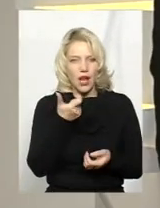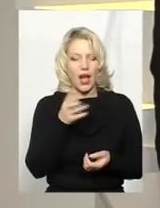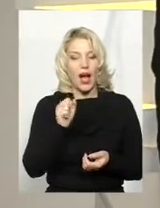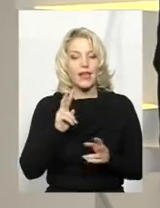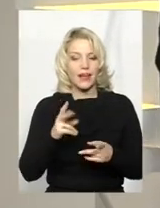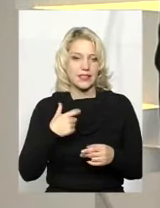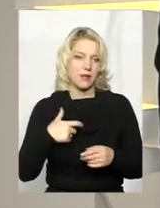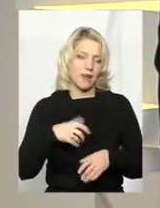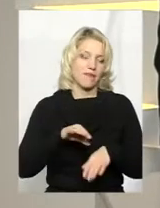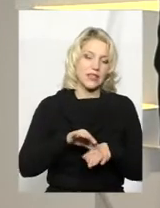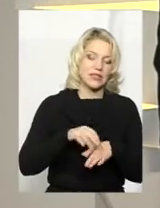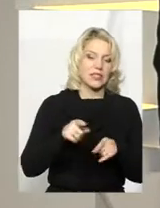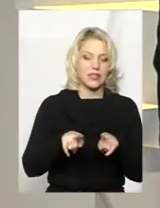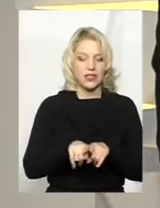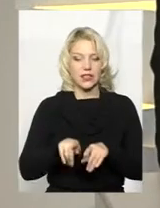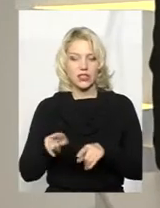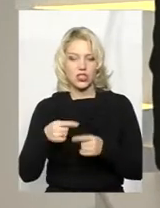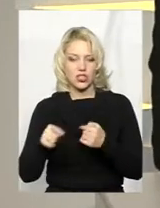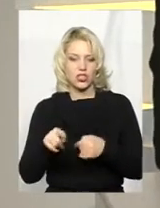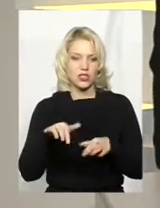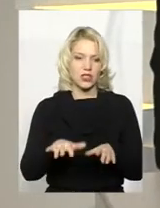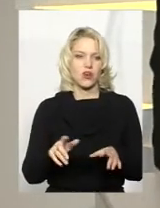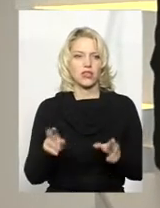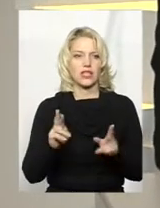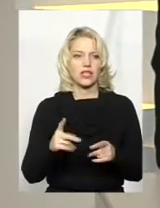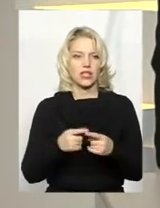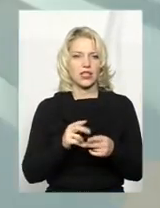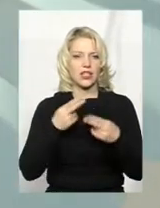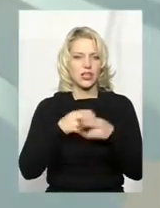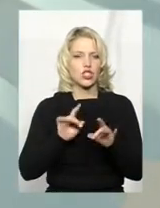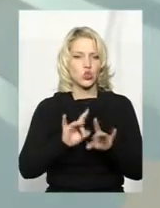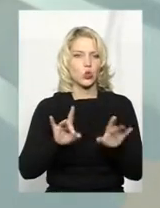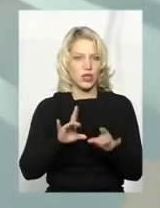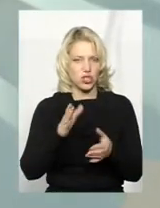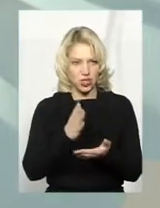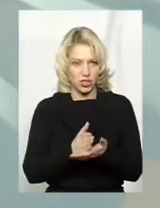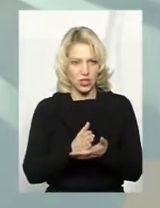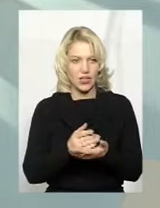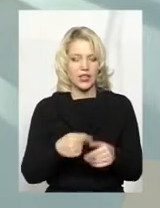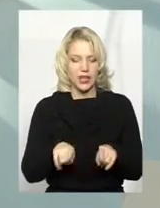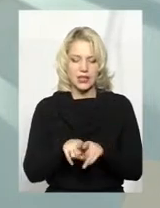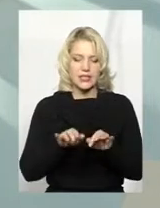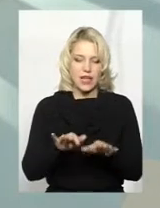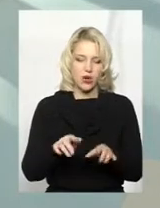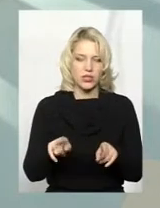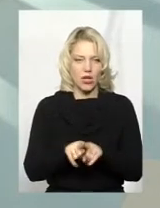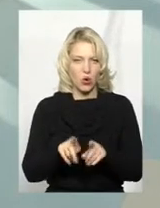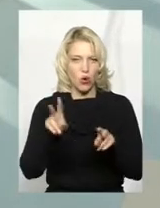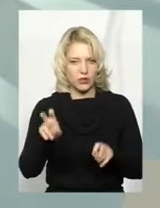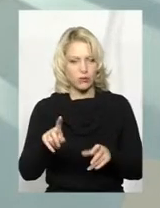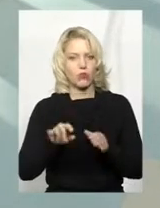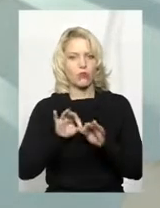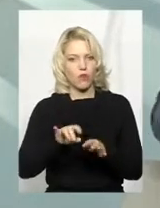вести там на тих чи інших заходах? Якісь отакі от інструктажі, такі заходи такого типу проводяться? Ну,